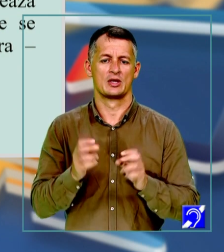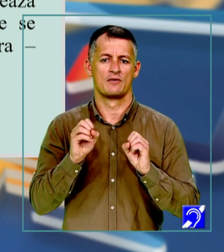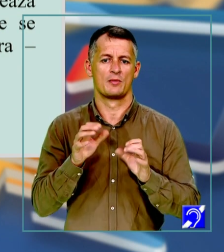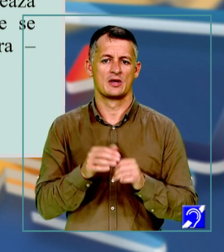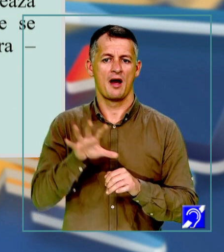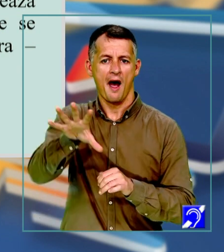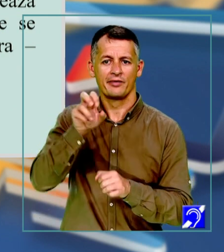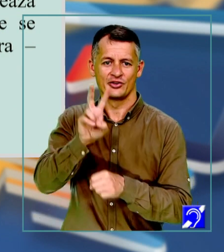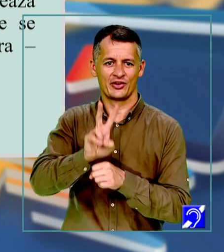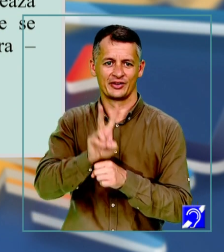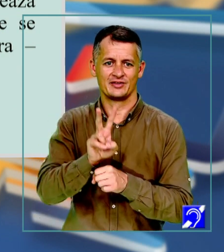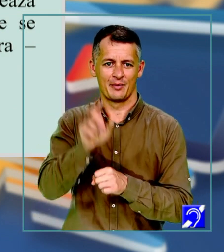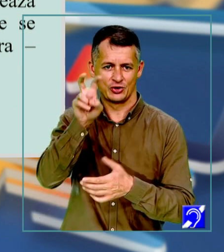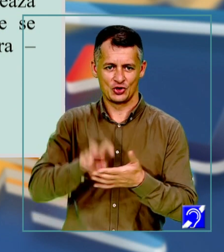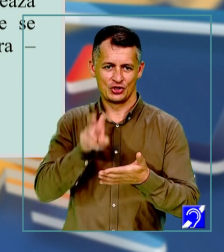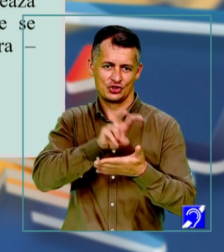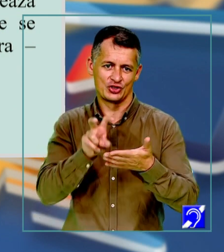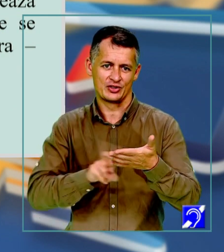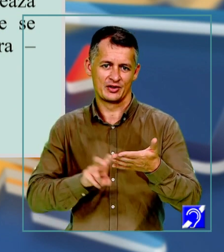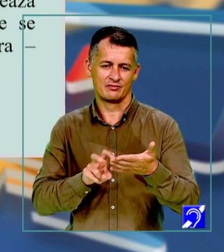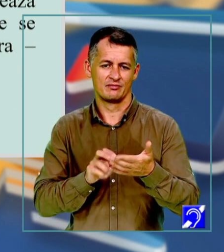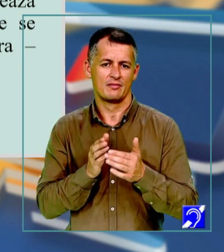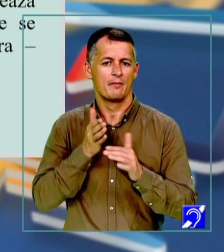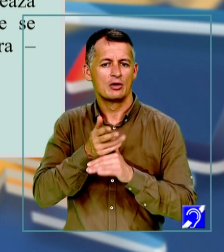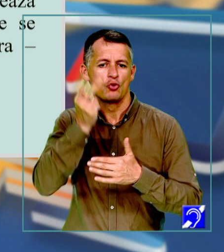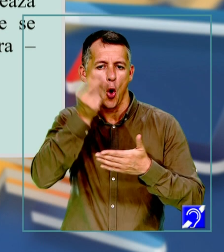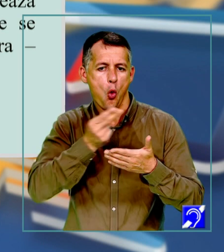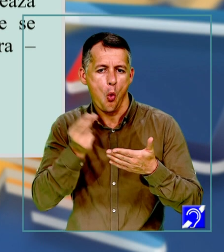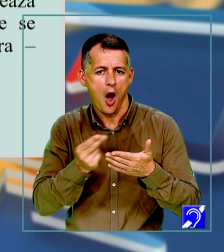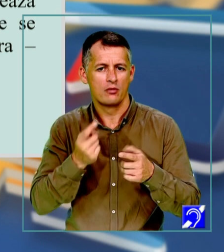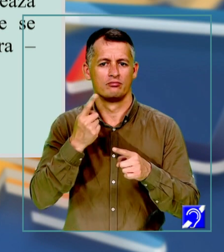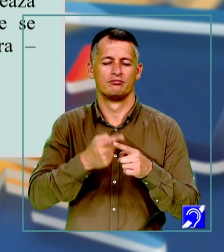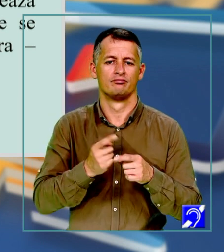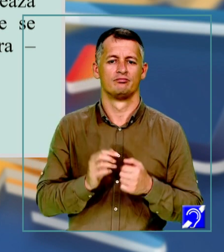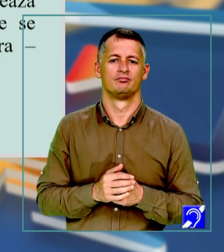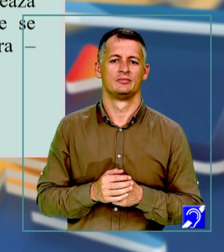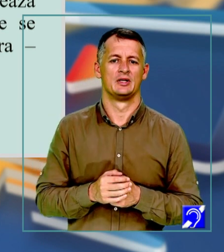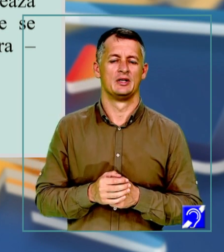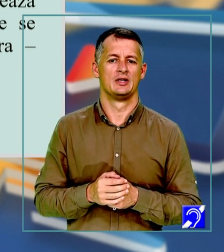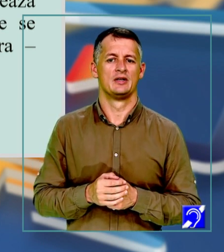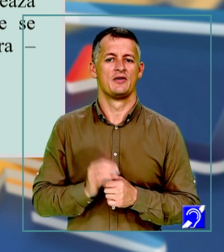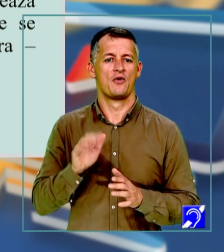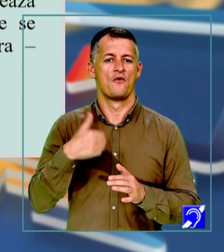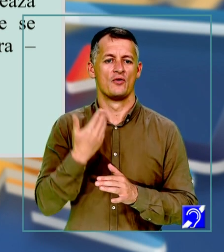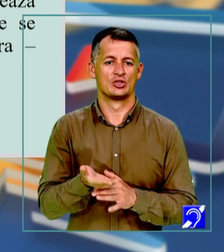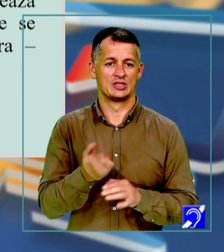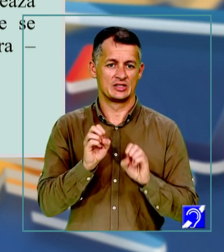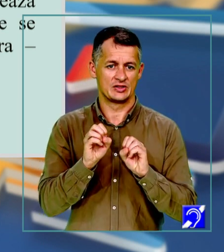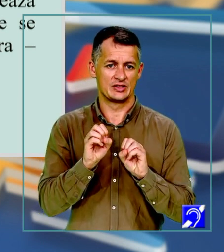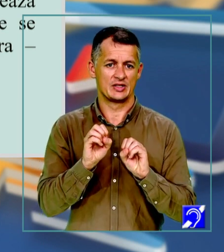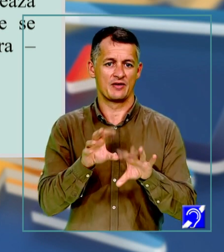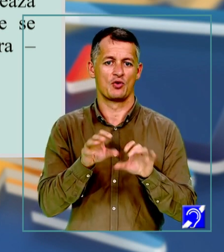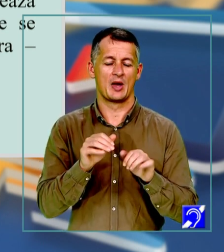cititorului, impresionează receptorul prin ce? Prin culoare, prin grafică, facilitează obținerea de informații,